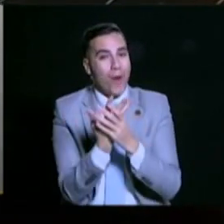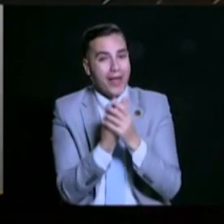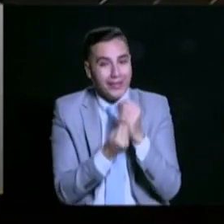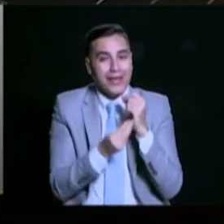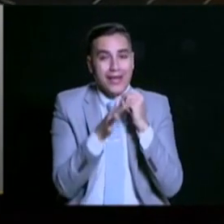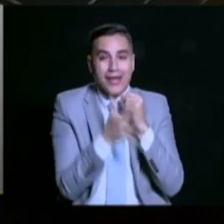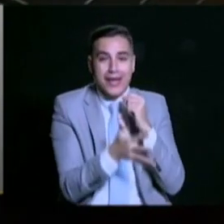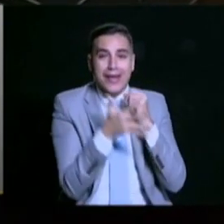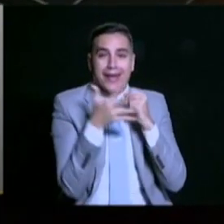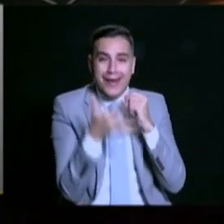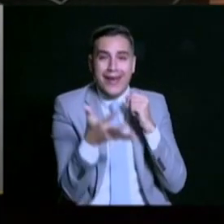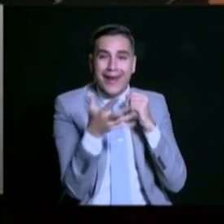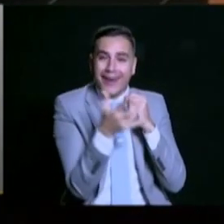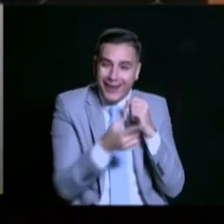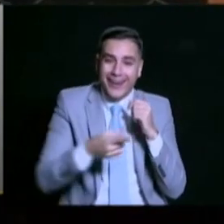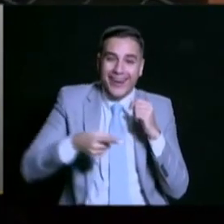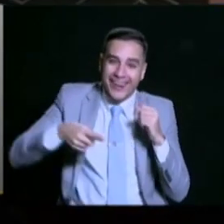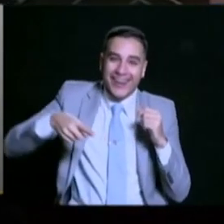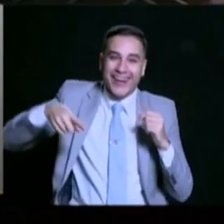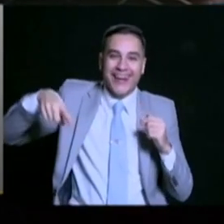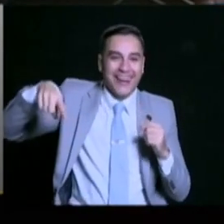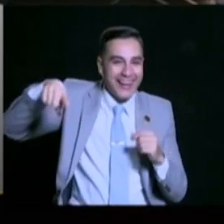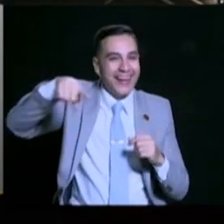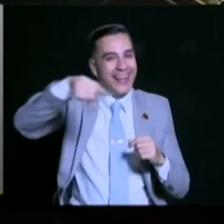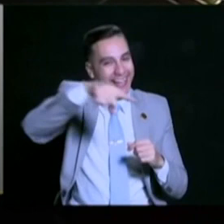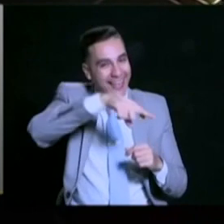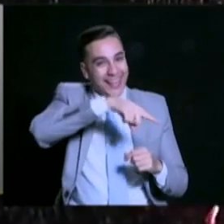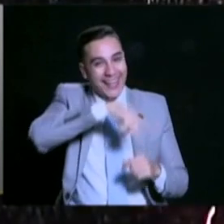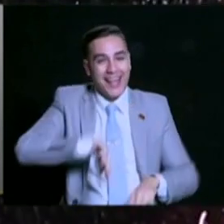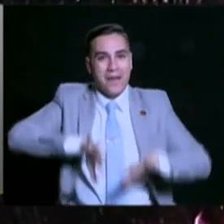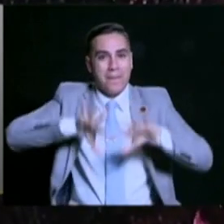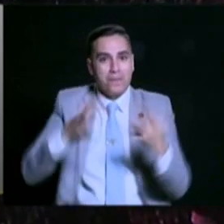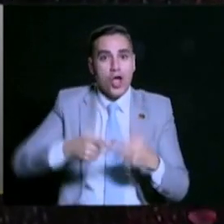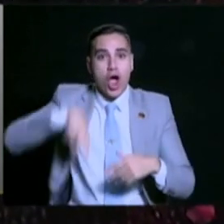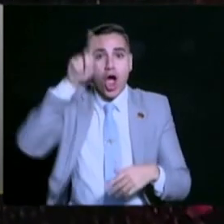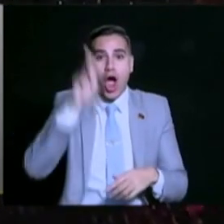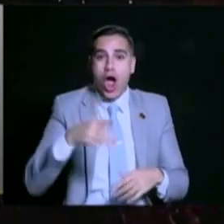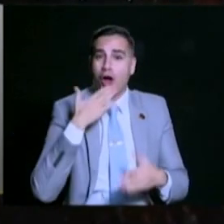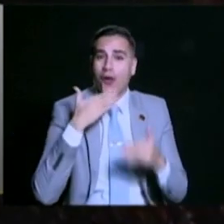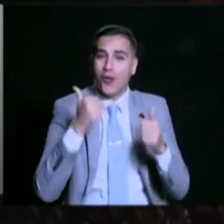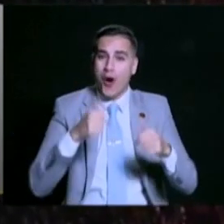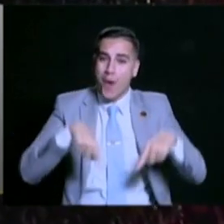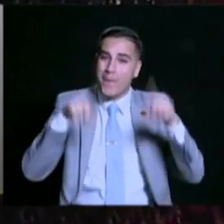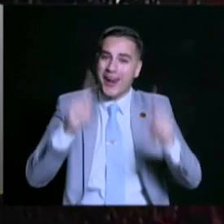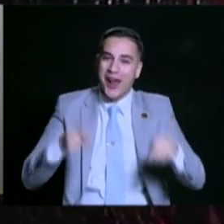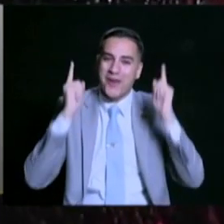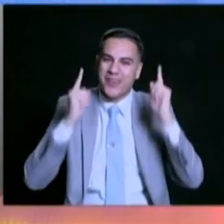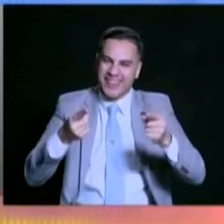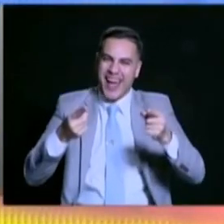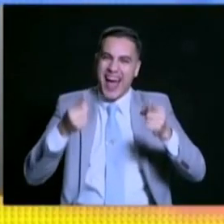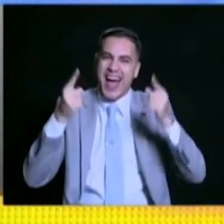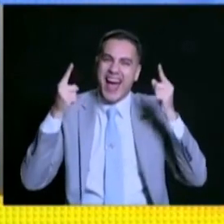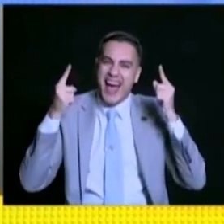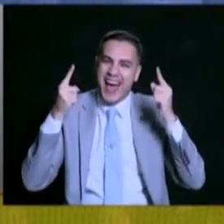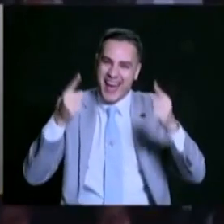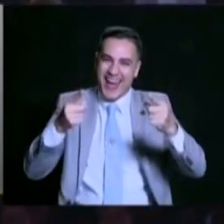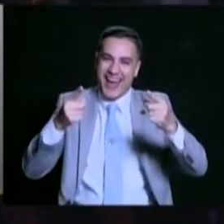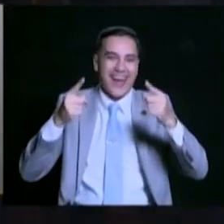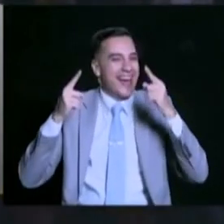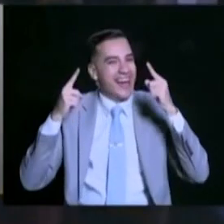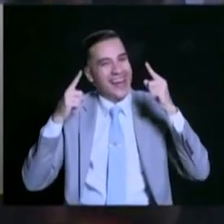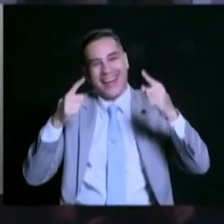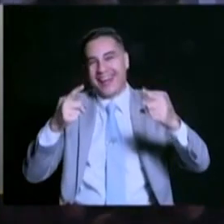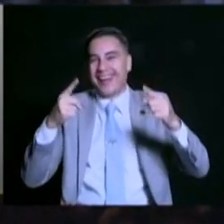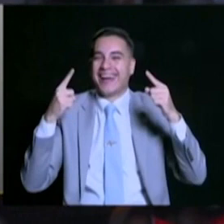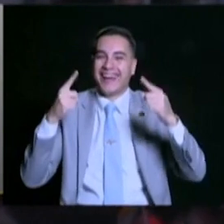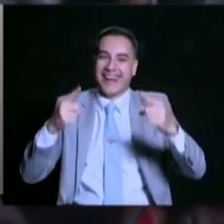ورأي الأصم اللي اتفاجئت إنه هو أصلاً إعلامياً كان بينزل على الانستجرام وعى السوشيال ميديا والفيسبوك يا جماعة ده الاحتفالية